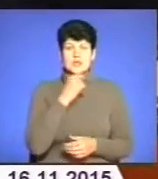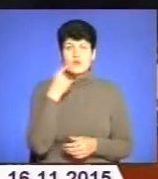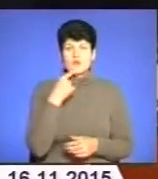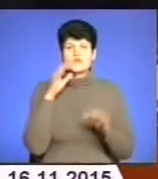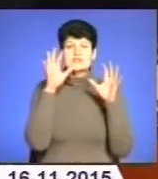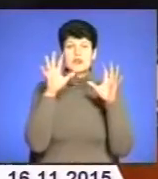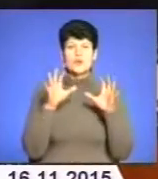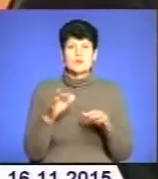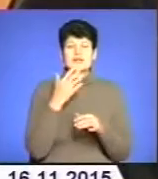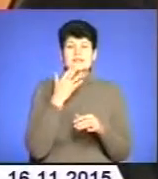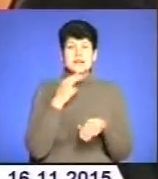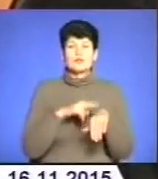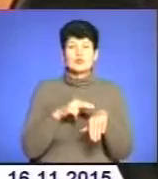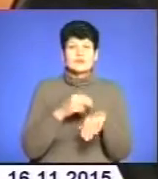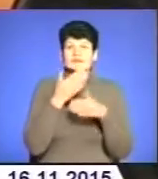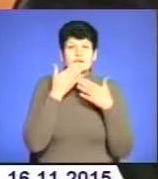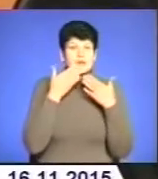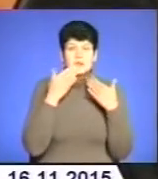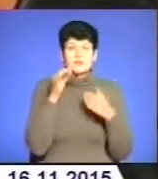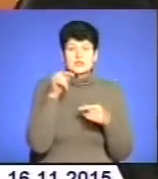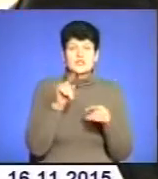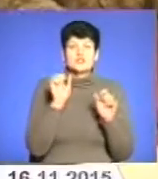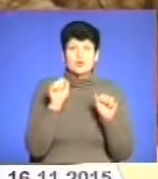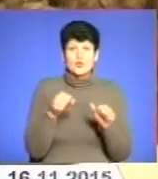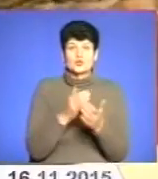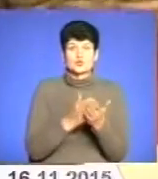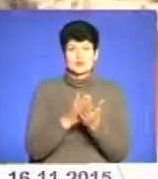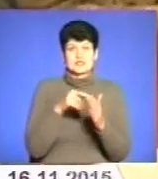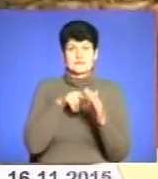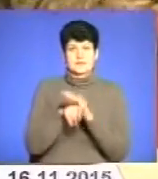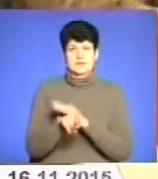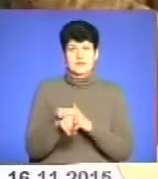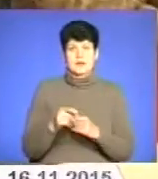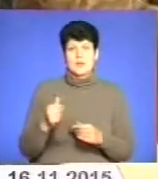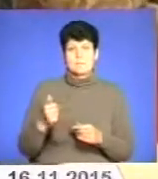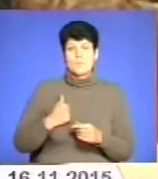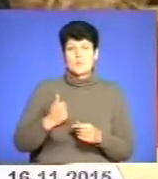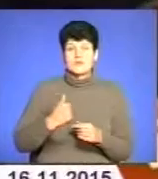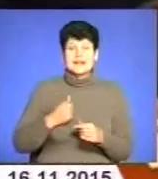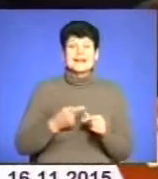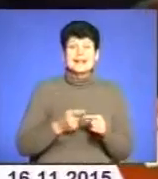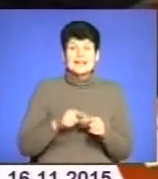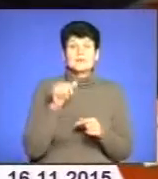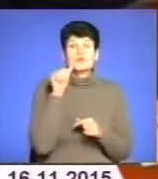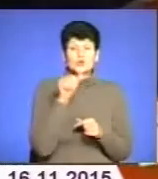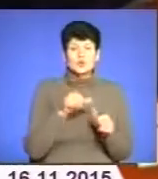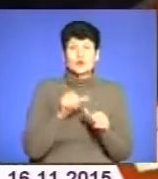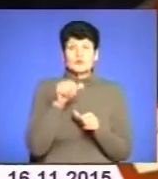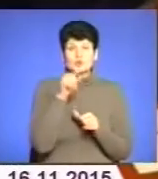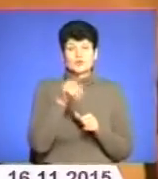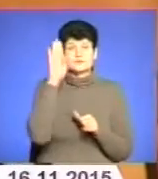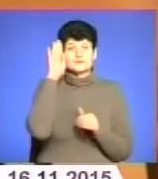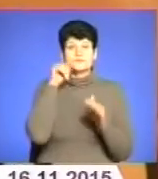законі про Національну поліцію не йдеться про те, чи можуть у ній служити ухилянти від мобілізації. Крім того, те, що чоловік уникав